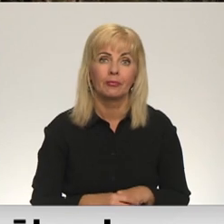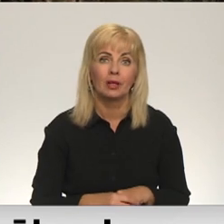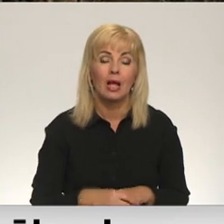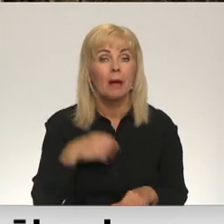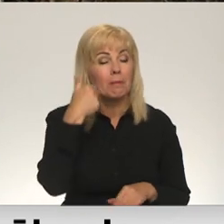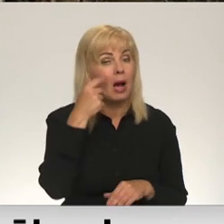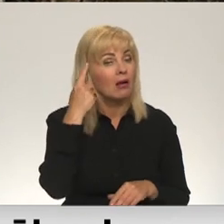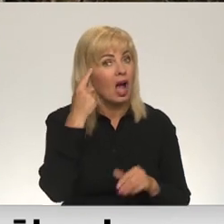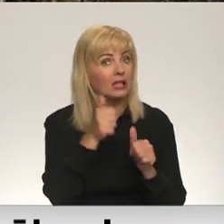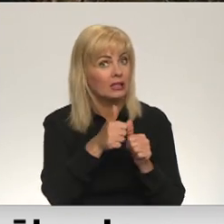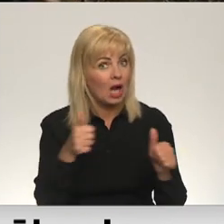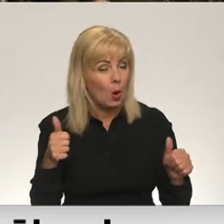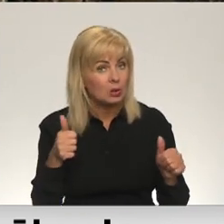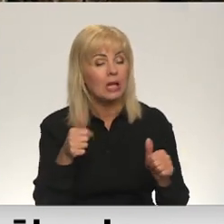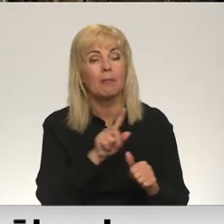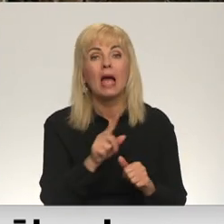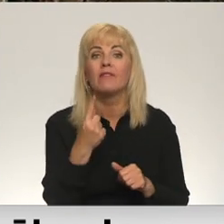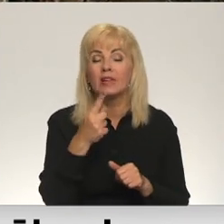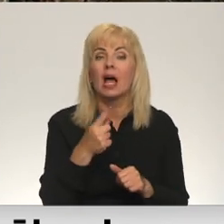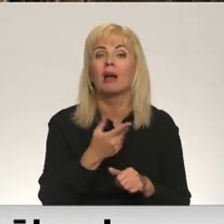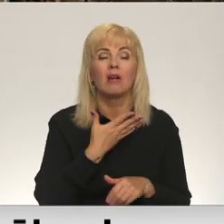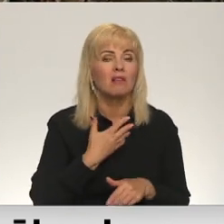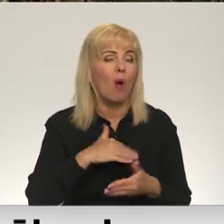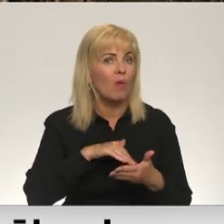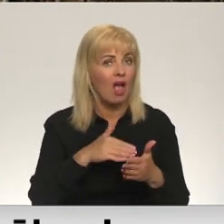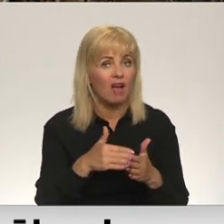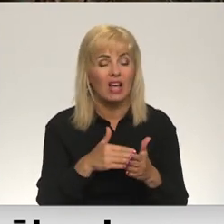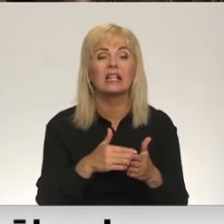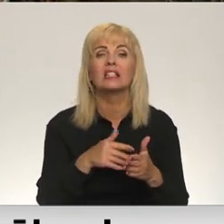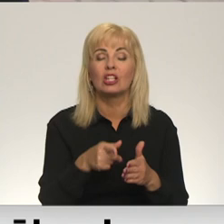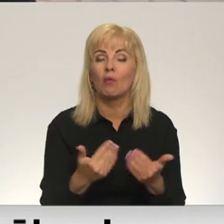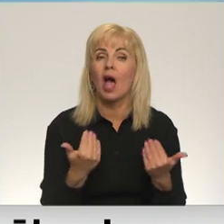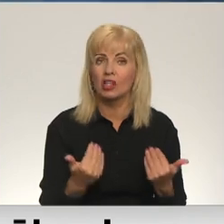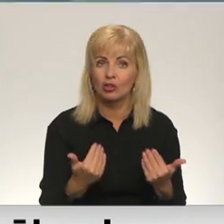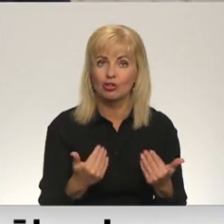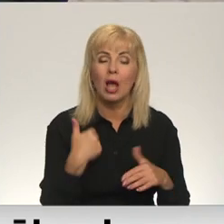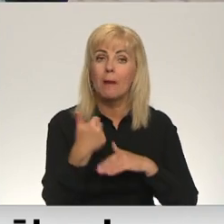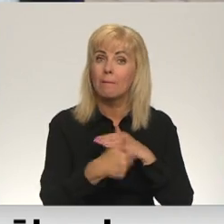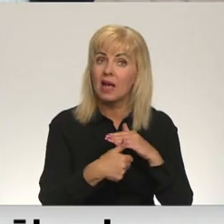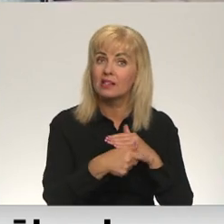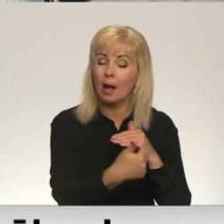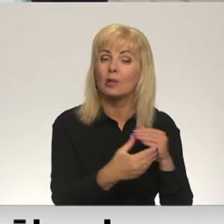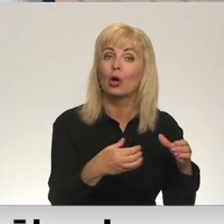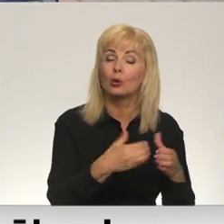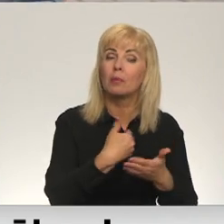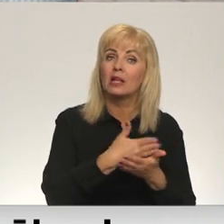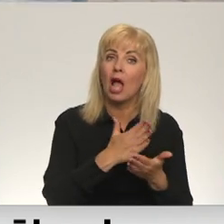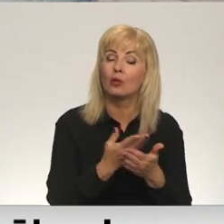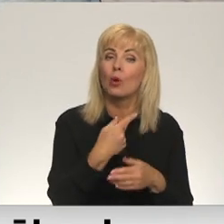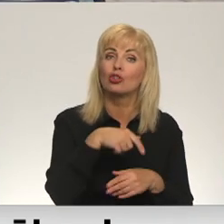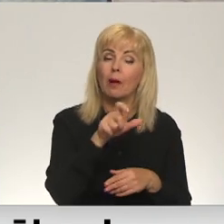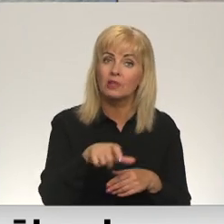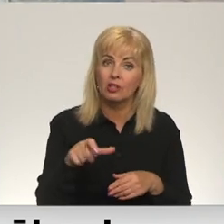Personas ar garīgu raksturu traucējumiem ir viena no nelabvēlīgākajās situācijā esošajām bezdarbnieku grupām. Lielākā daļa no šiem